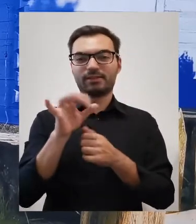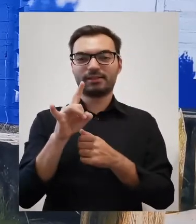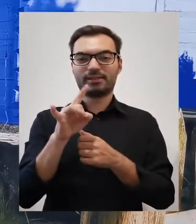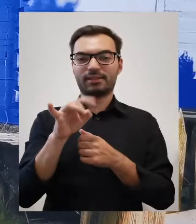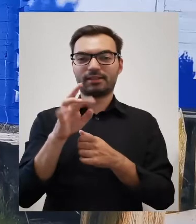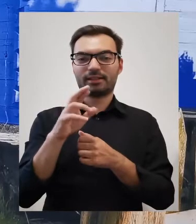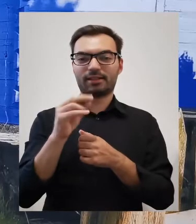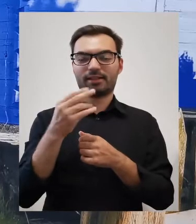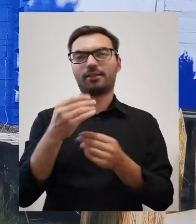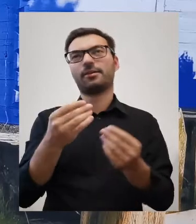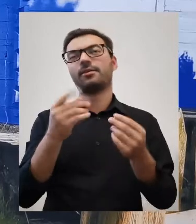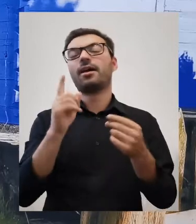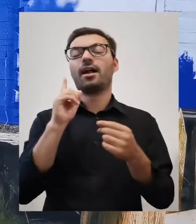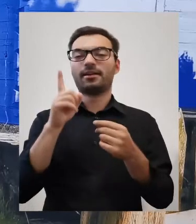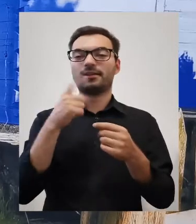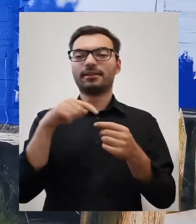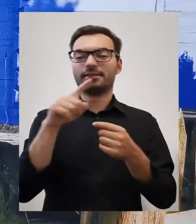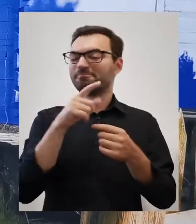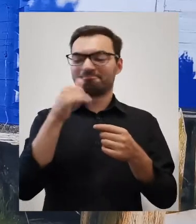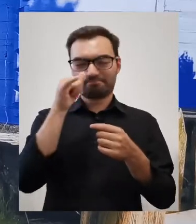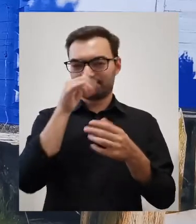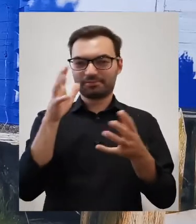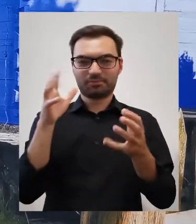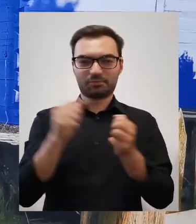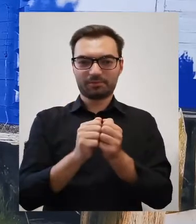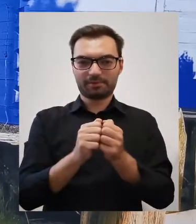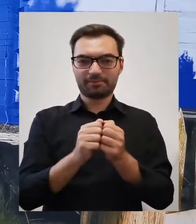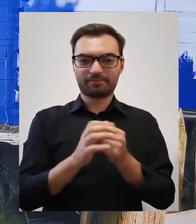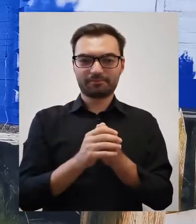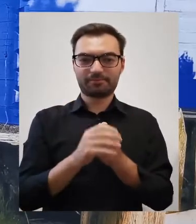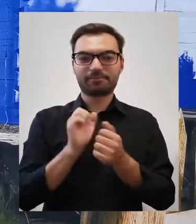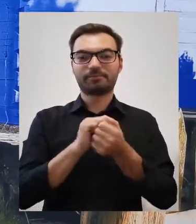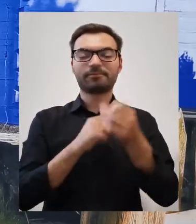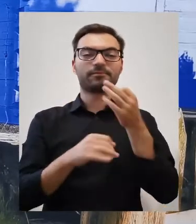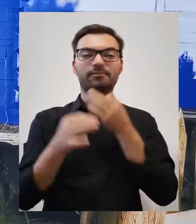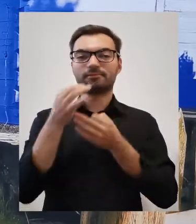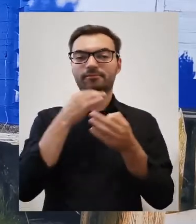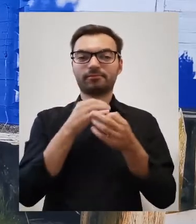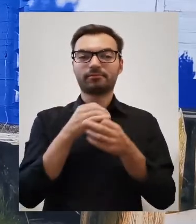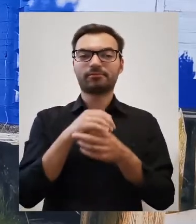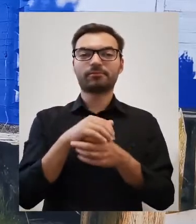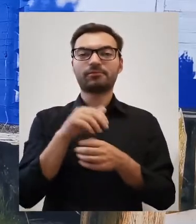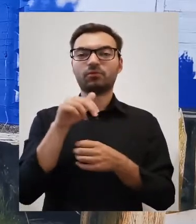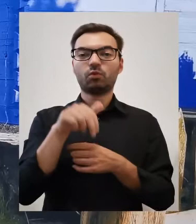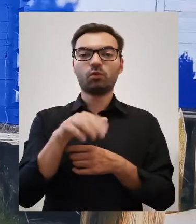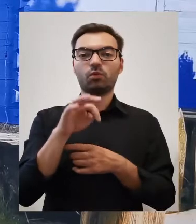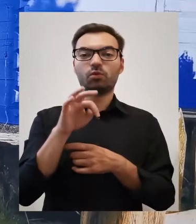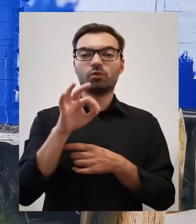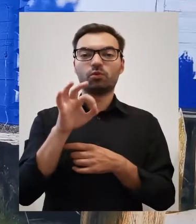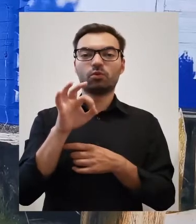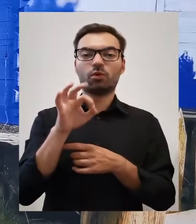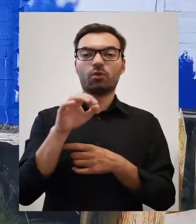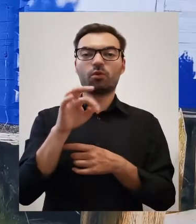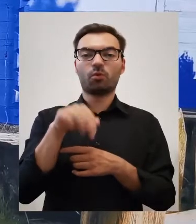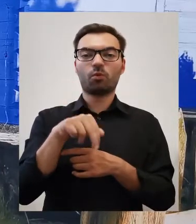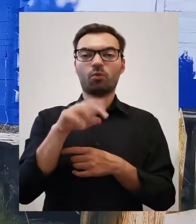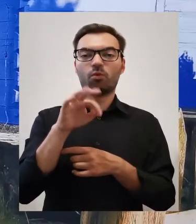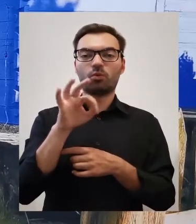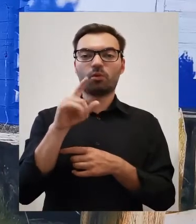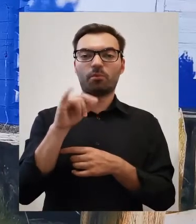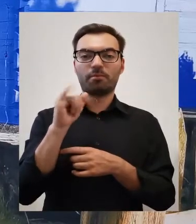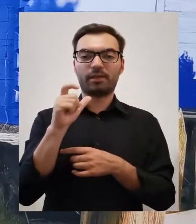złapało, to ho, ho, ale jednak one są nieuchwytne, albo opowiadają o utopcach. O,